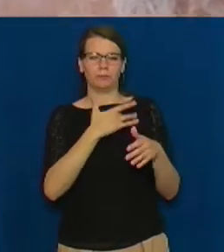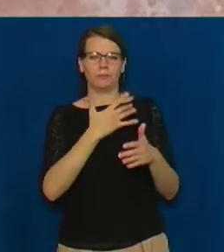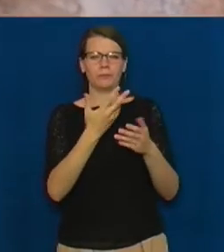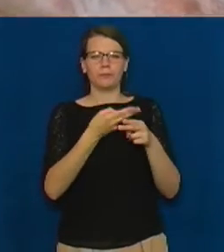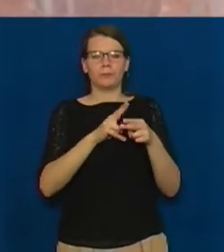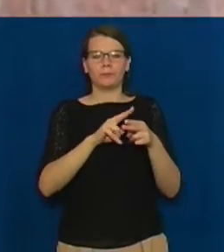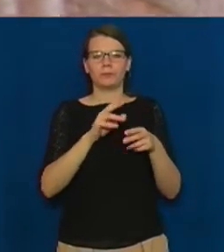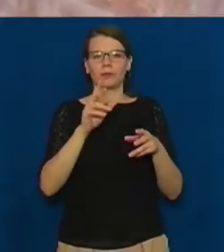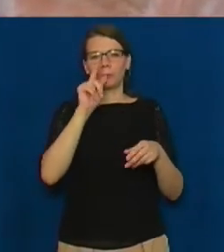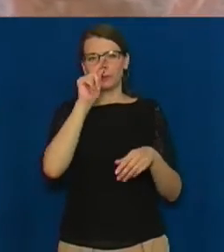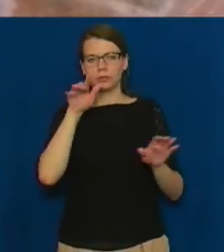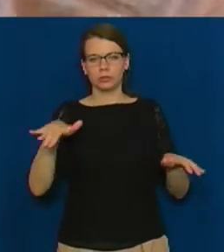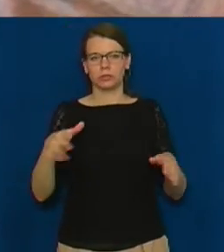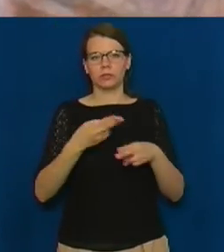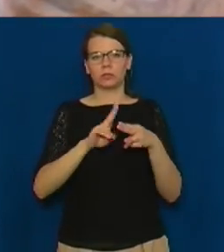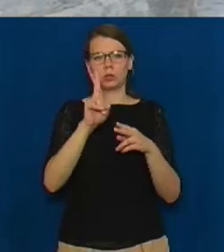здобич.